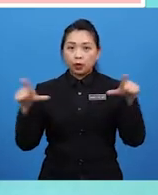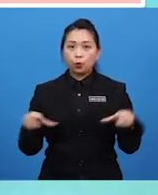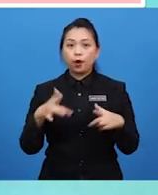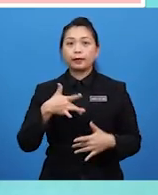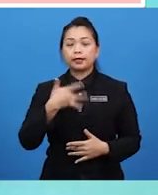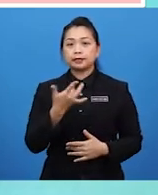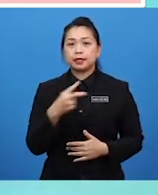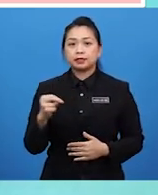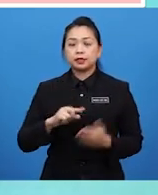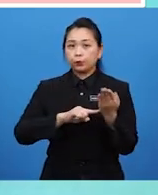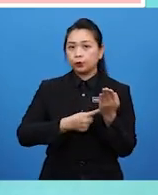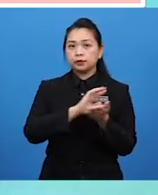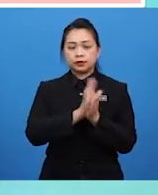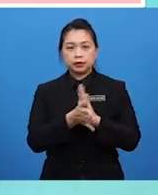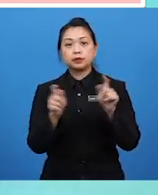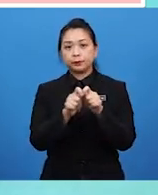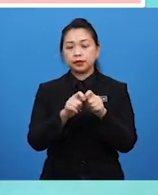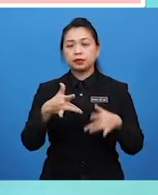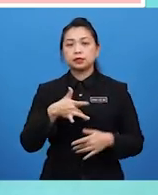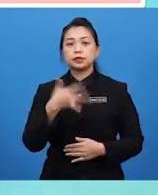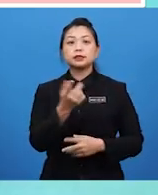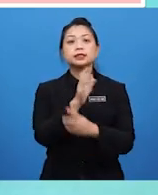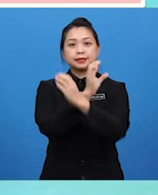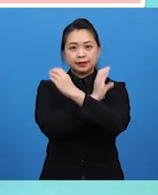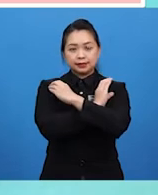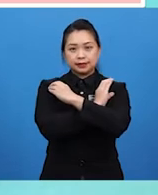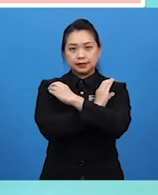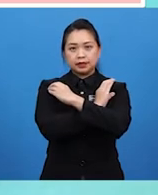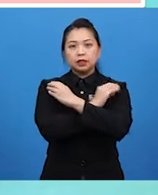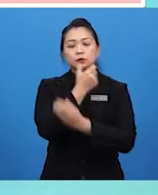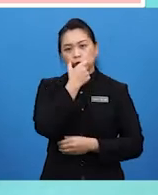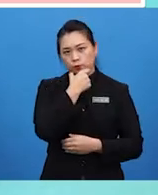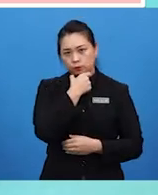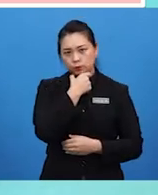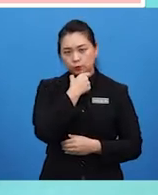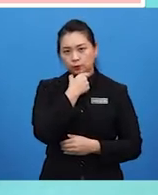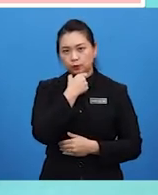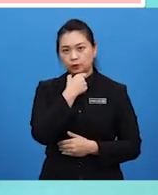semula jadi. Seperti rasa cinta, suram